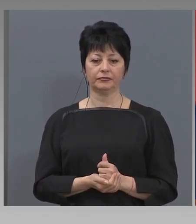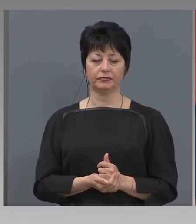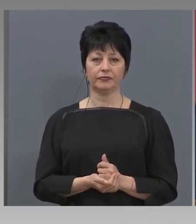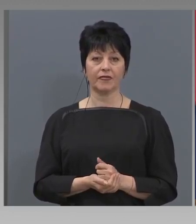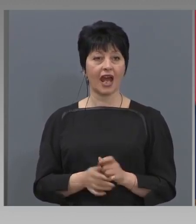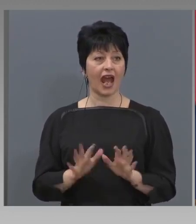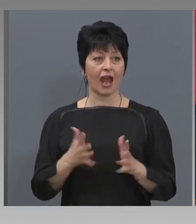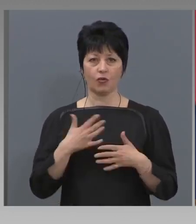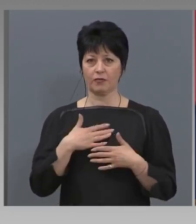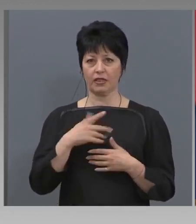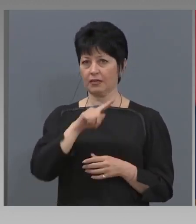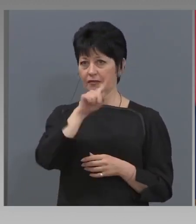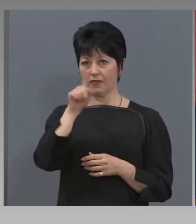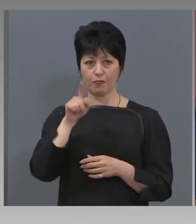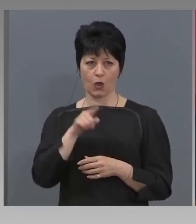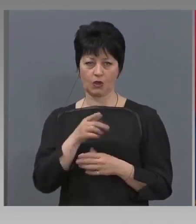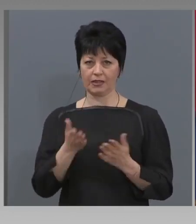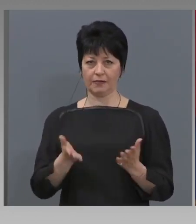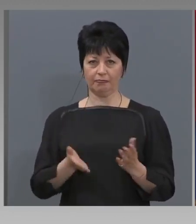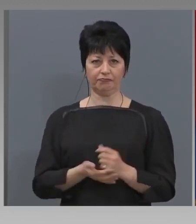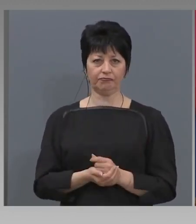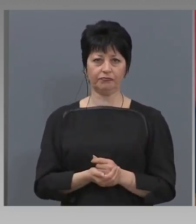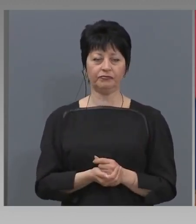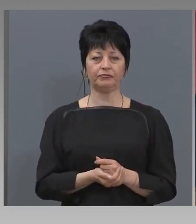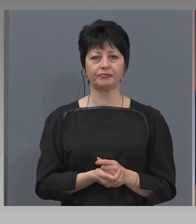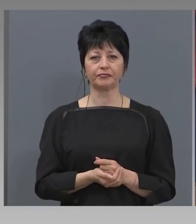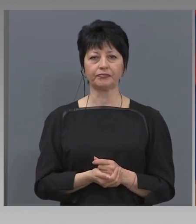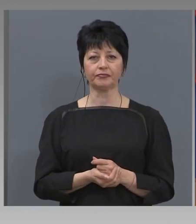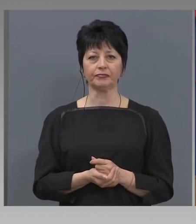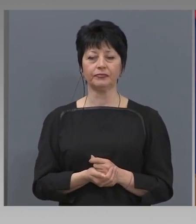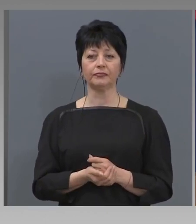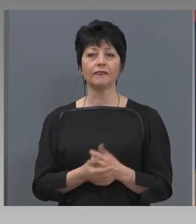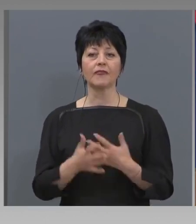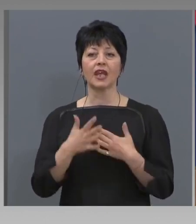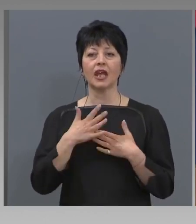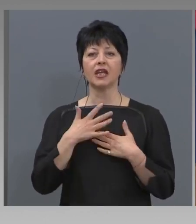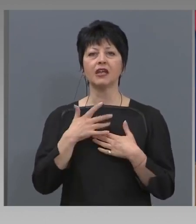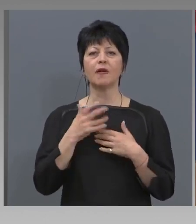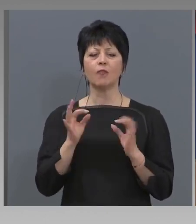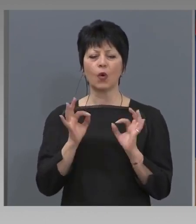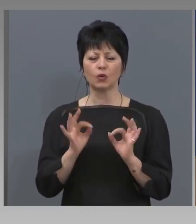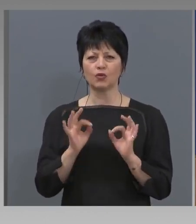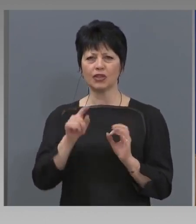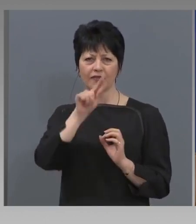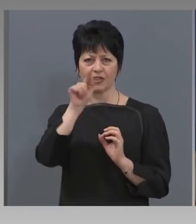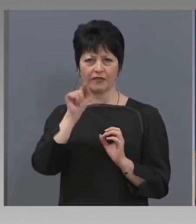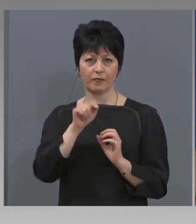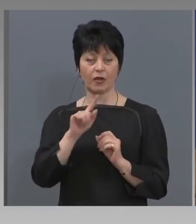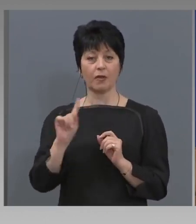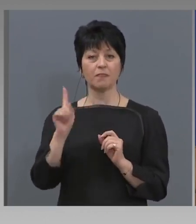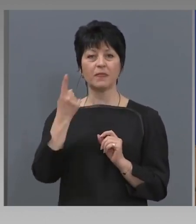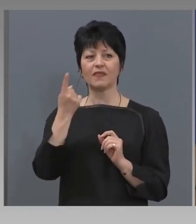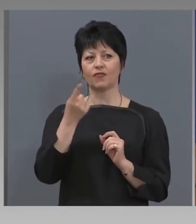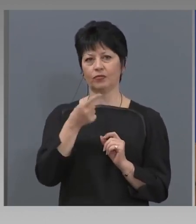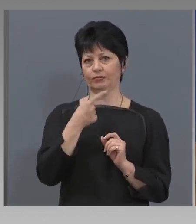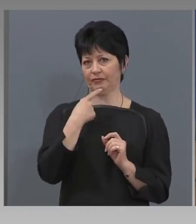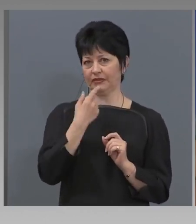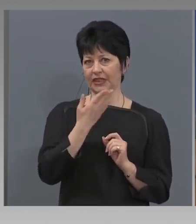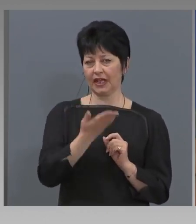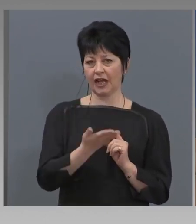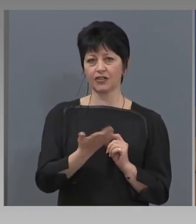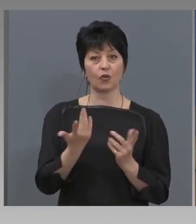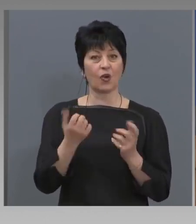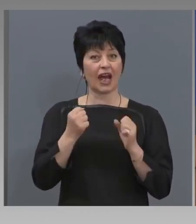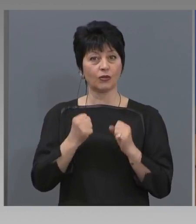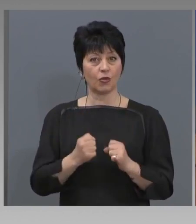Ако имате въпроси някакви... Мария Ванкова, БиТи Ви. Имам два оточняващи въпроса. Първо да кажете, кога да очакваме